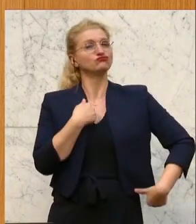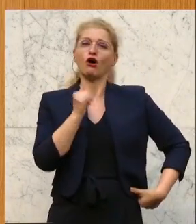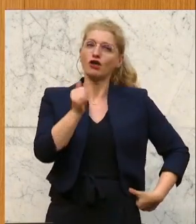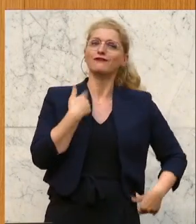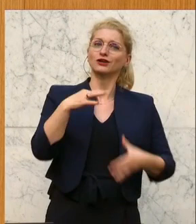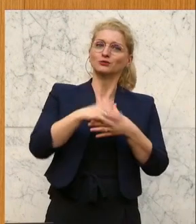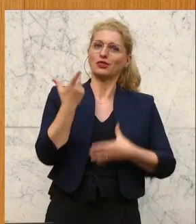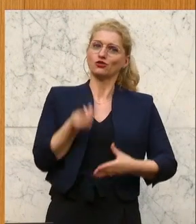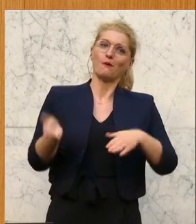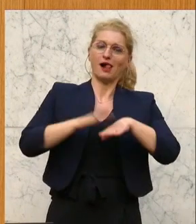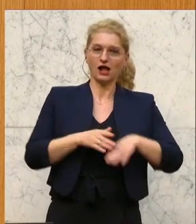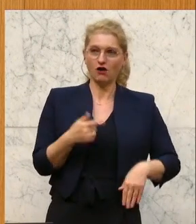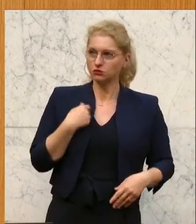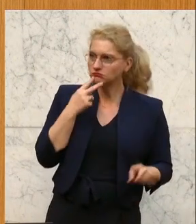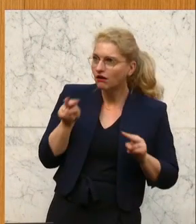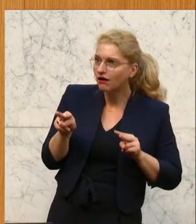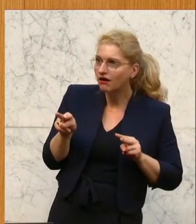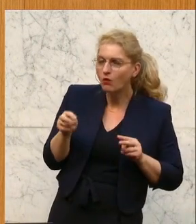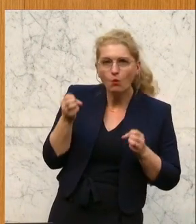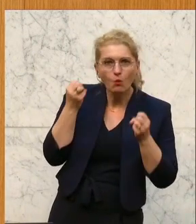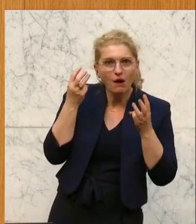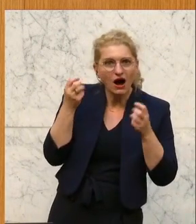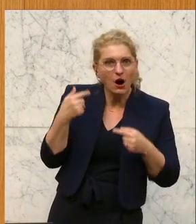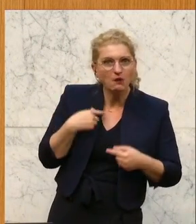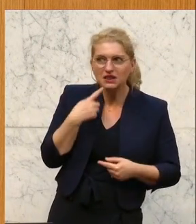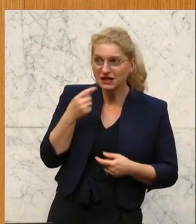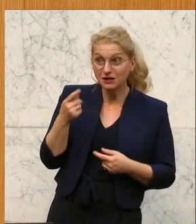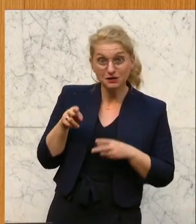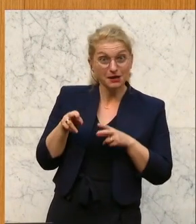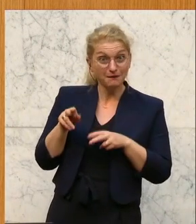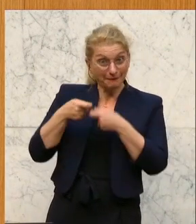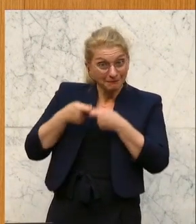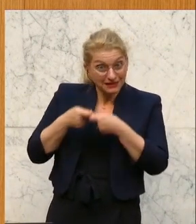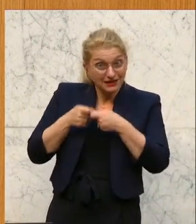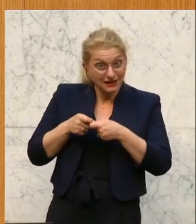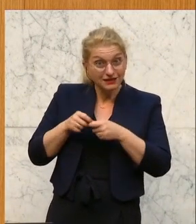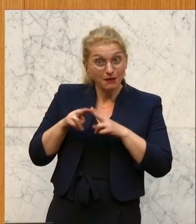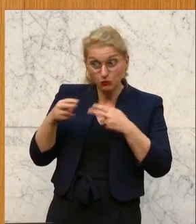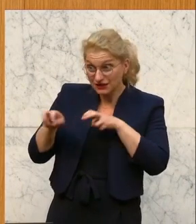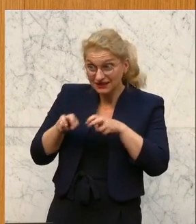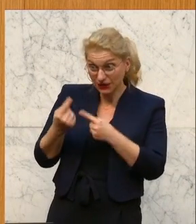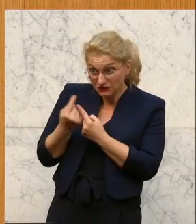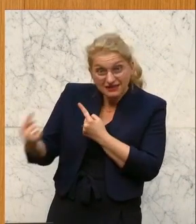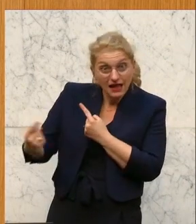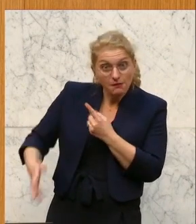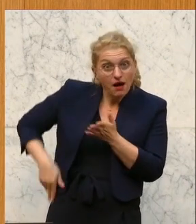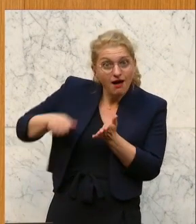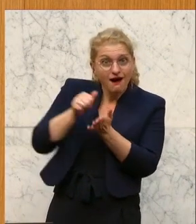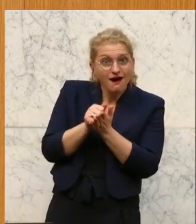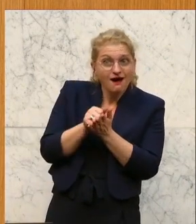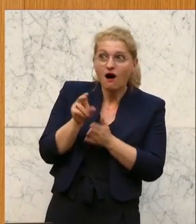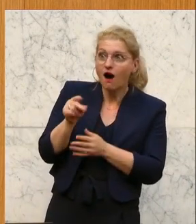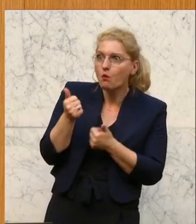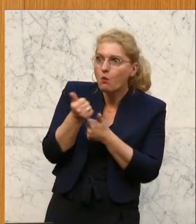großartig. Wow, das ist wirklich großzügig von den Mitgliedern der Bundesregierung, dass sie hier die Spenden verdoppeln. Aber nein, nicht mit dem